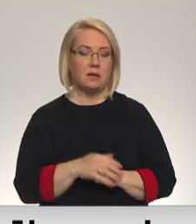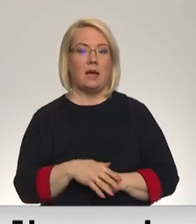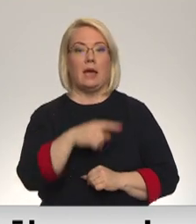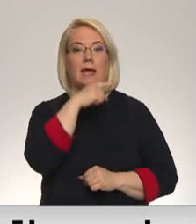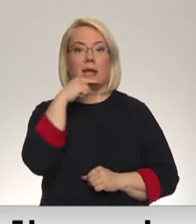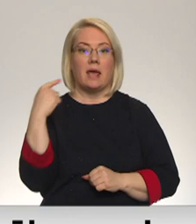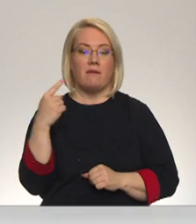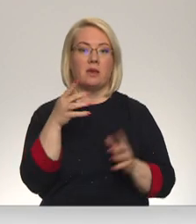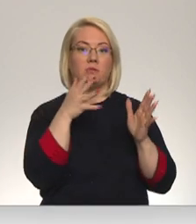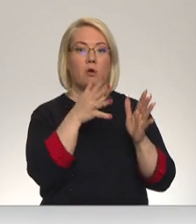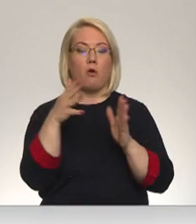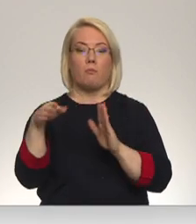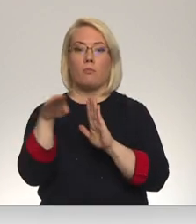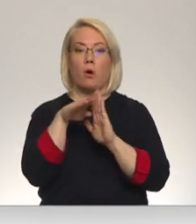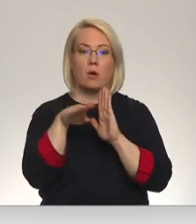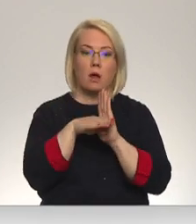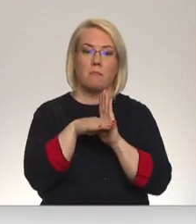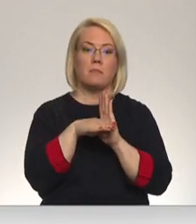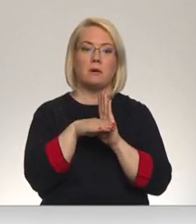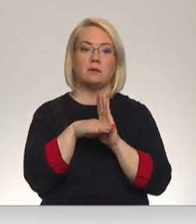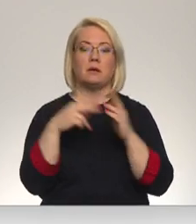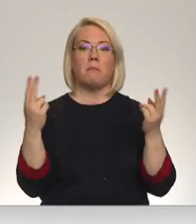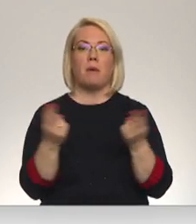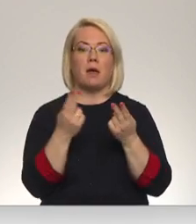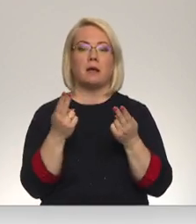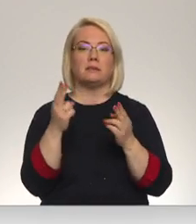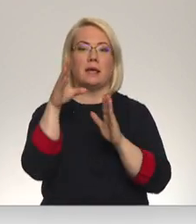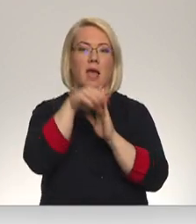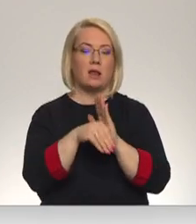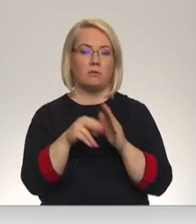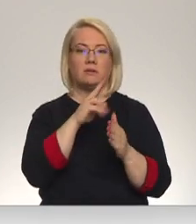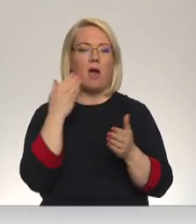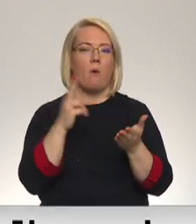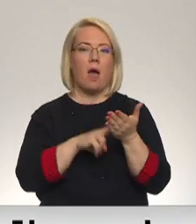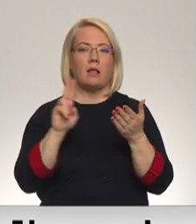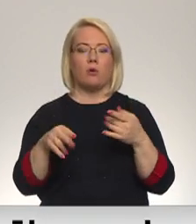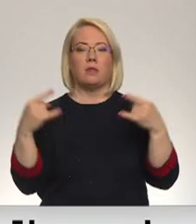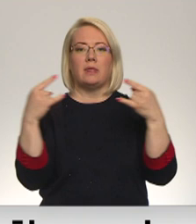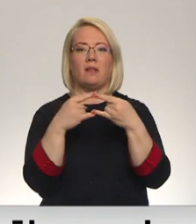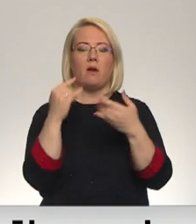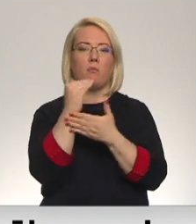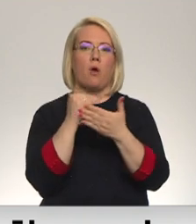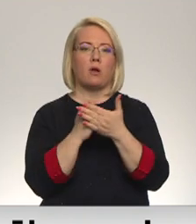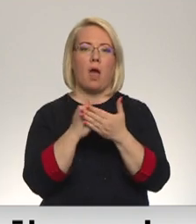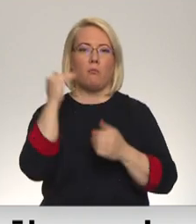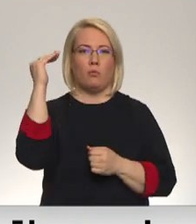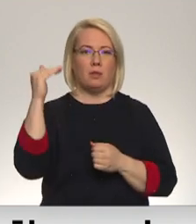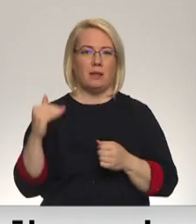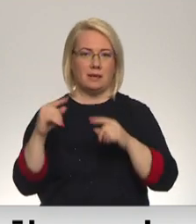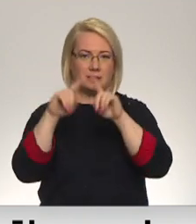propagandas kanāli parasti ir iekļaujās nelegālās televīzijas tajā kanāla listē un